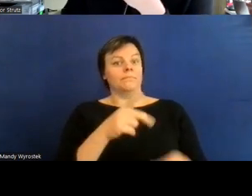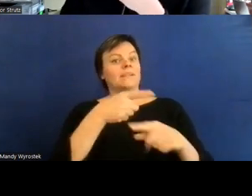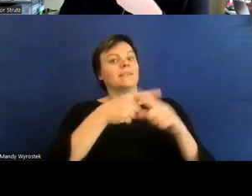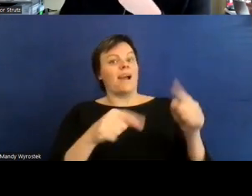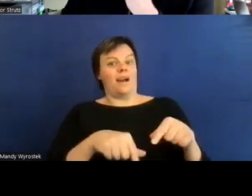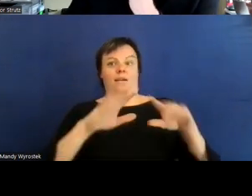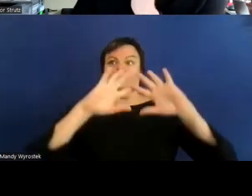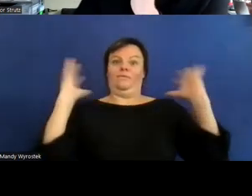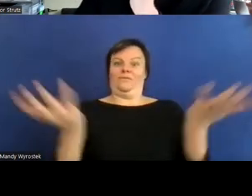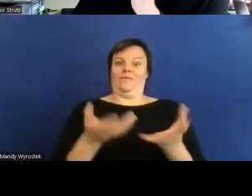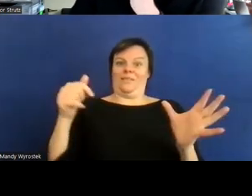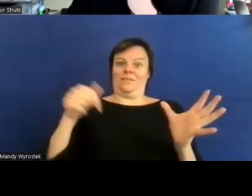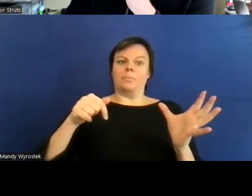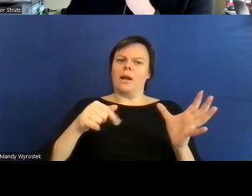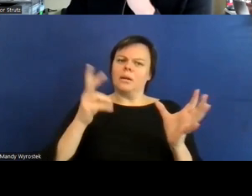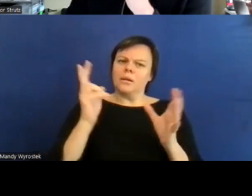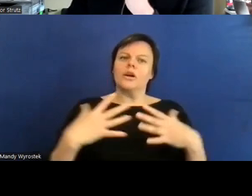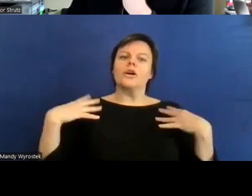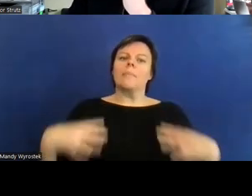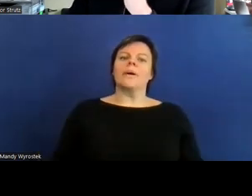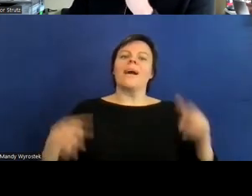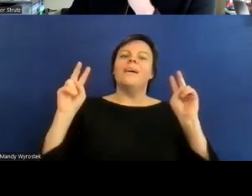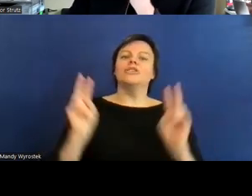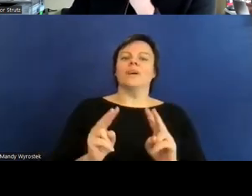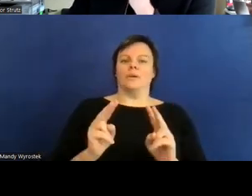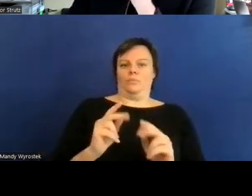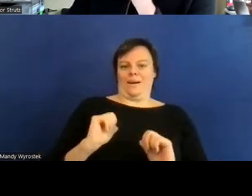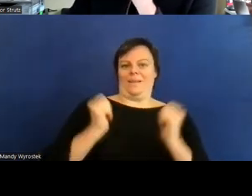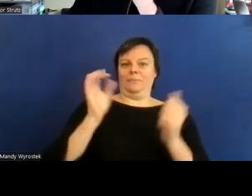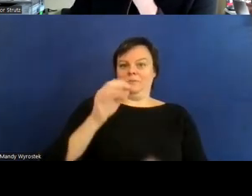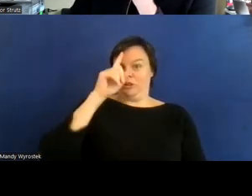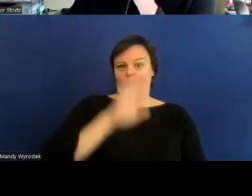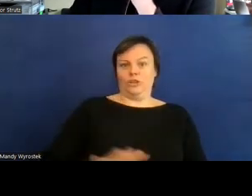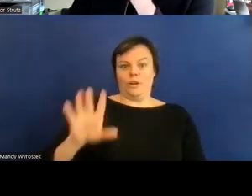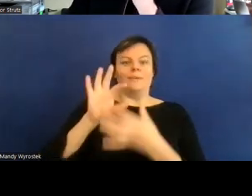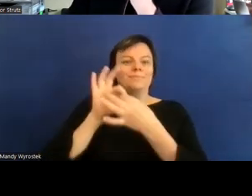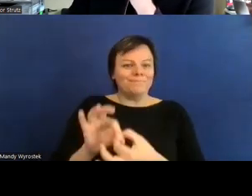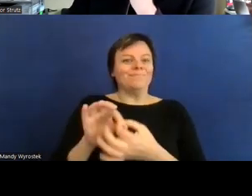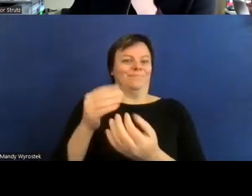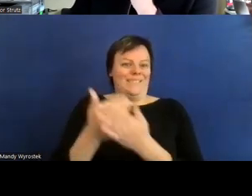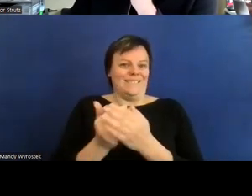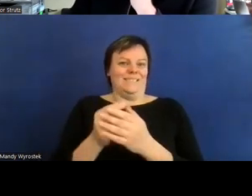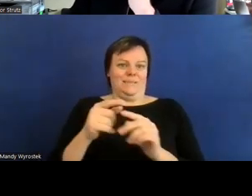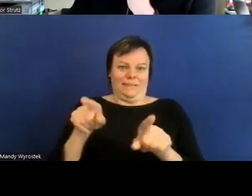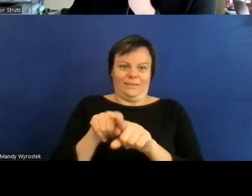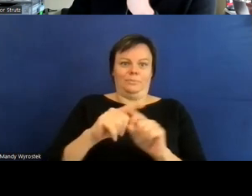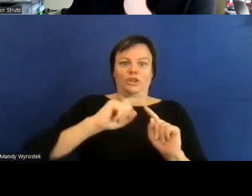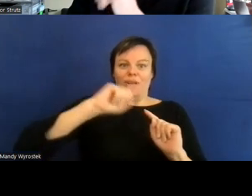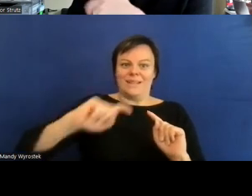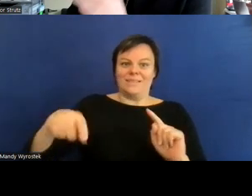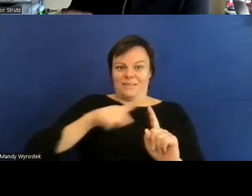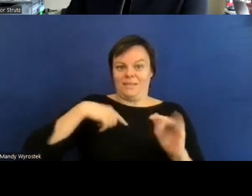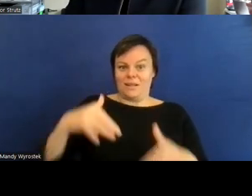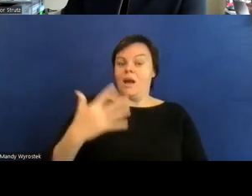dieselbe statistik wir haben 15 prozent unserer bevölkerung die tatsächlich mit einer amtlich